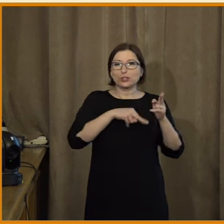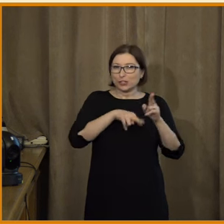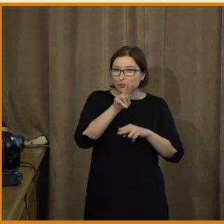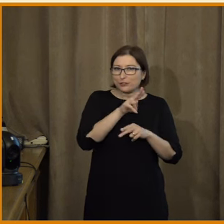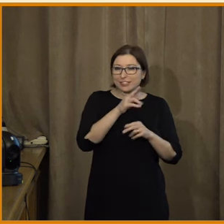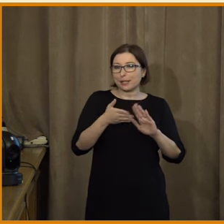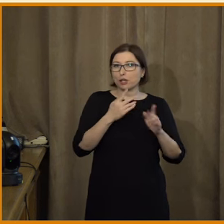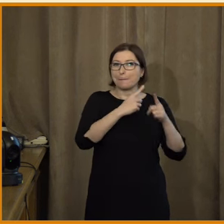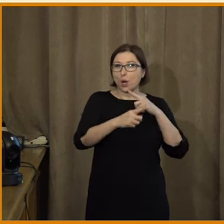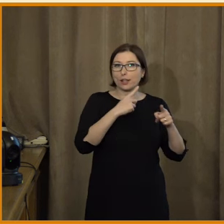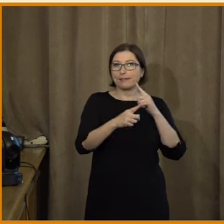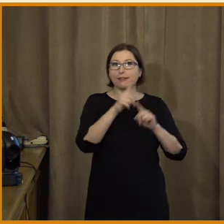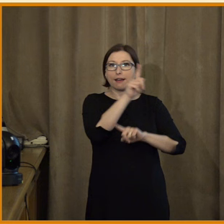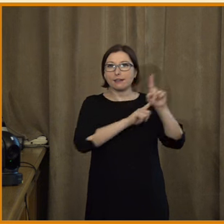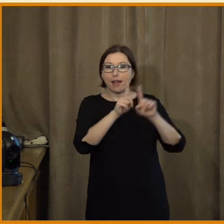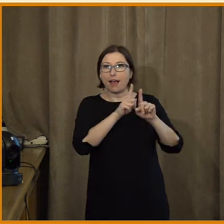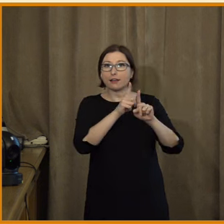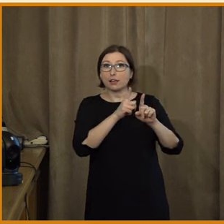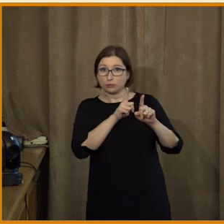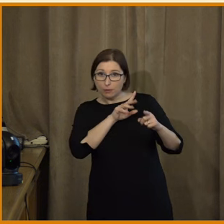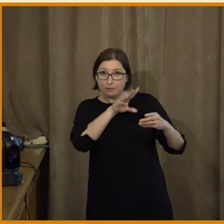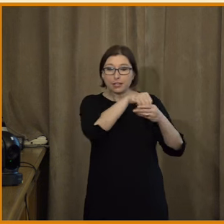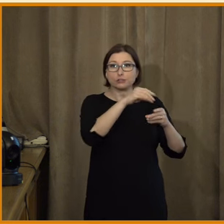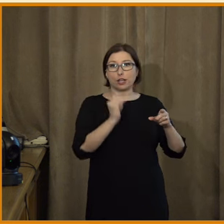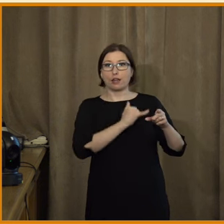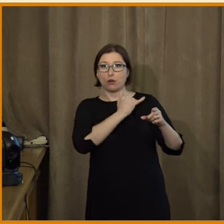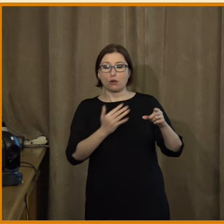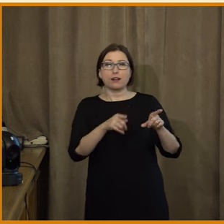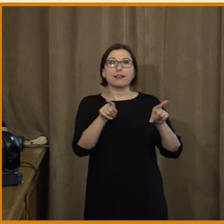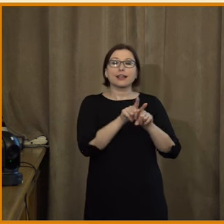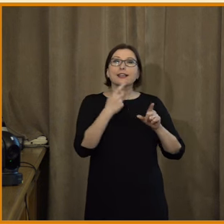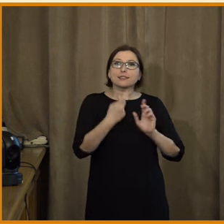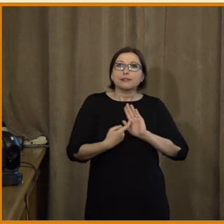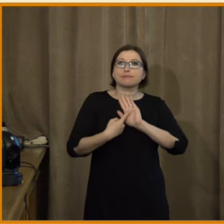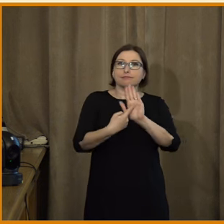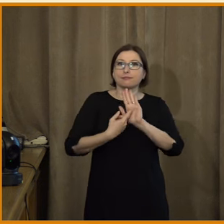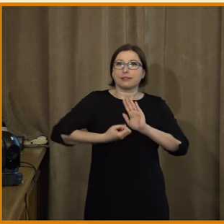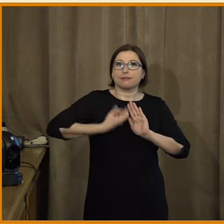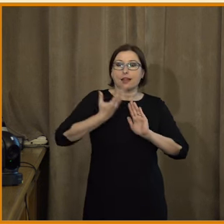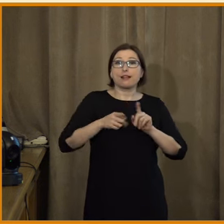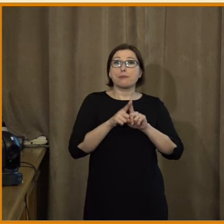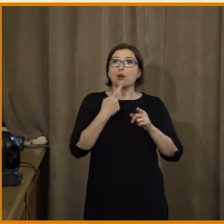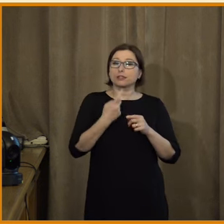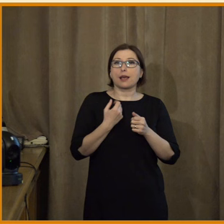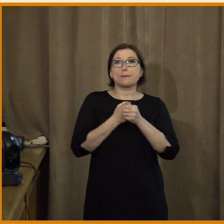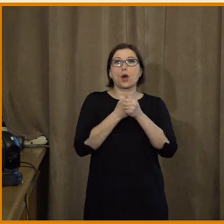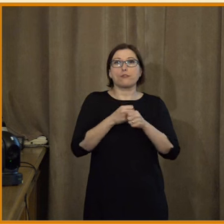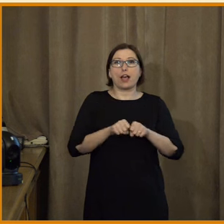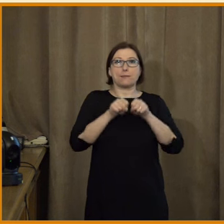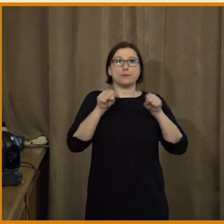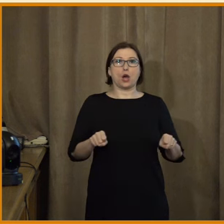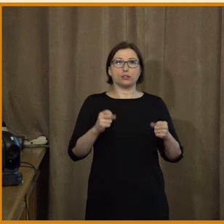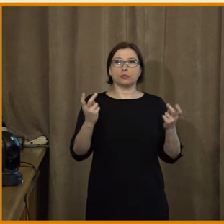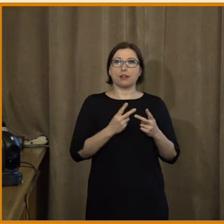Jednak je to ta politická ideologie, vědření toho politického názoru. Může to být čistě pragmaticky boj o moc, o nějaký sociální